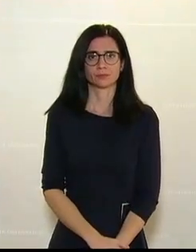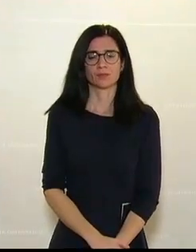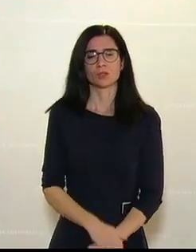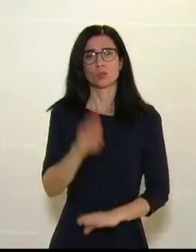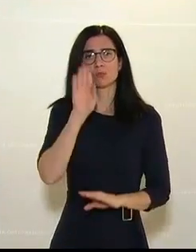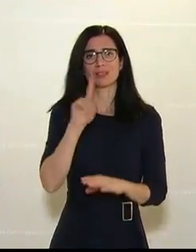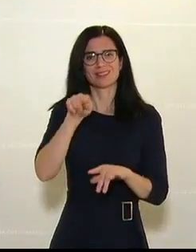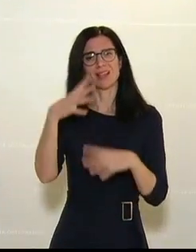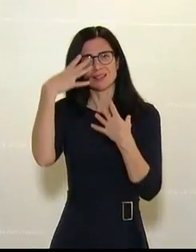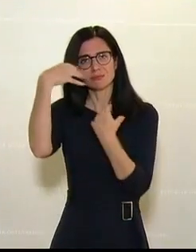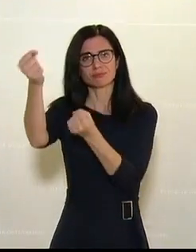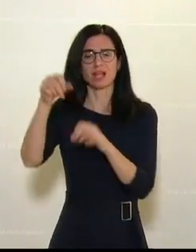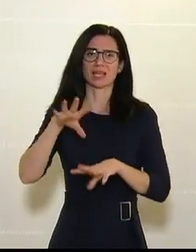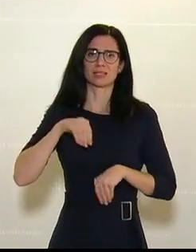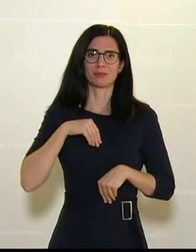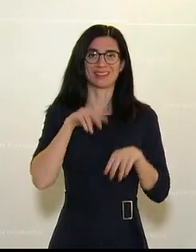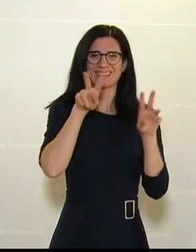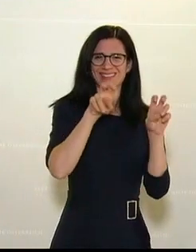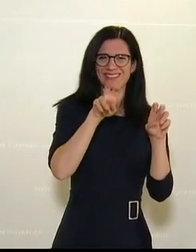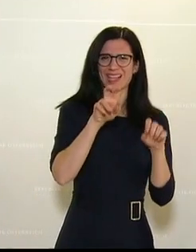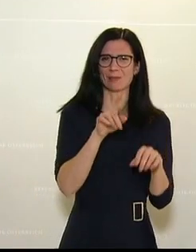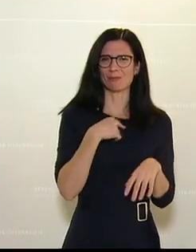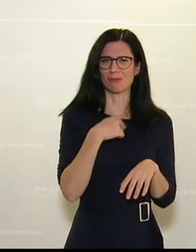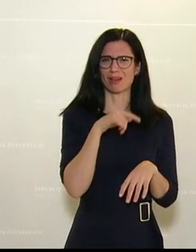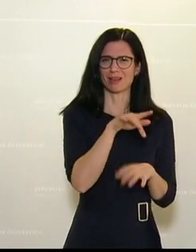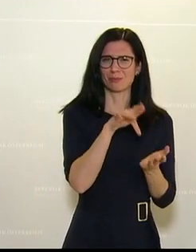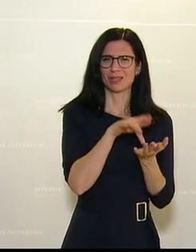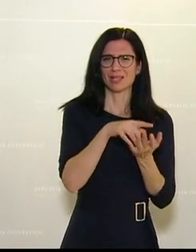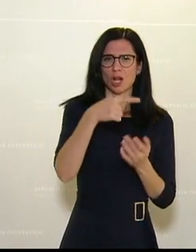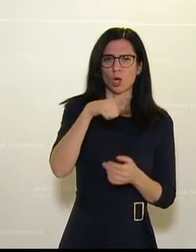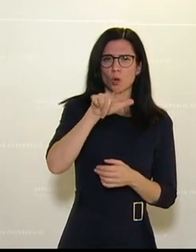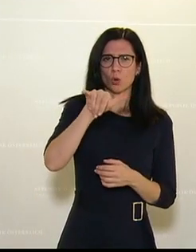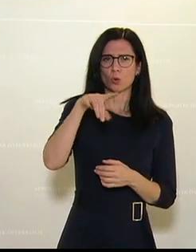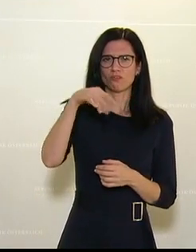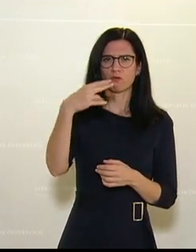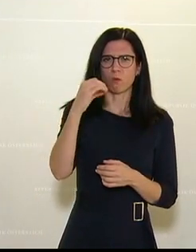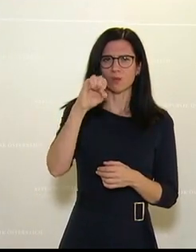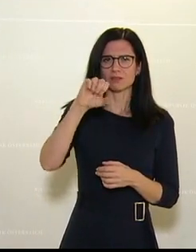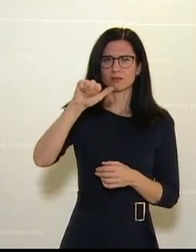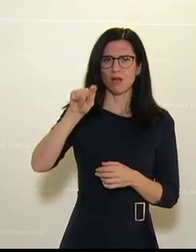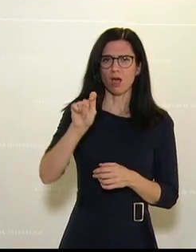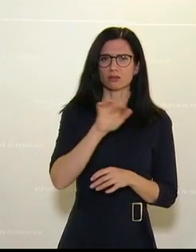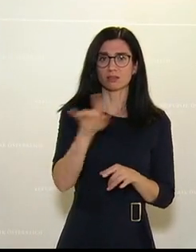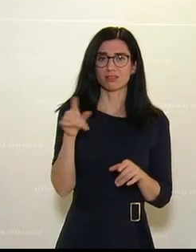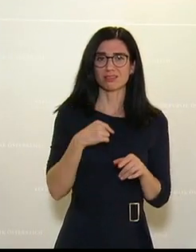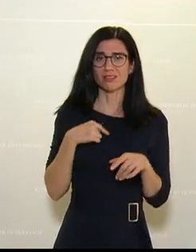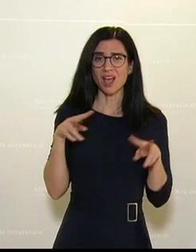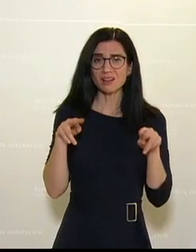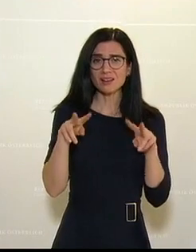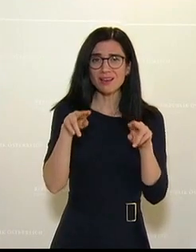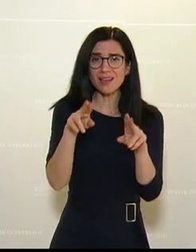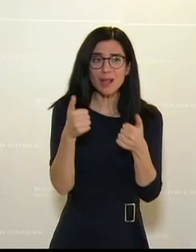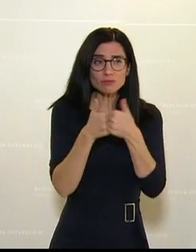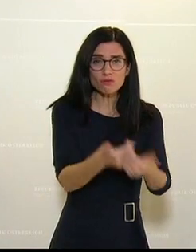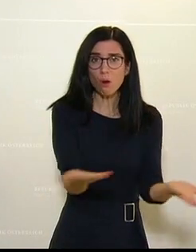Und ein letztes Wort, und beim Thema Glyphosat kann man durchaus unterschiedlicher Meinung sein. Das ist auch krebsschädigend. Ja, da